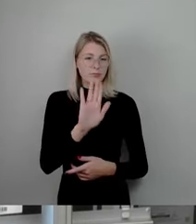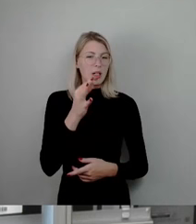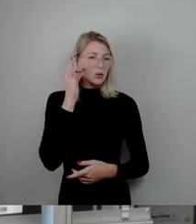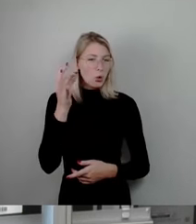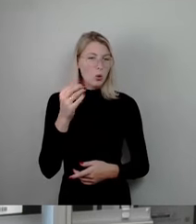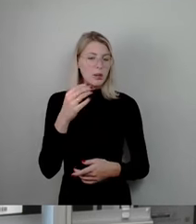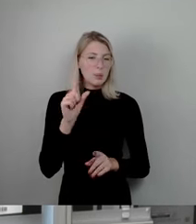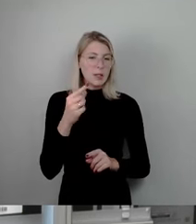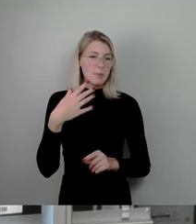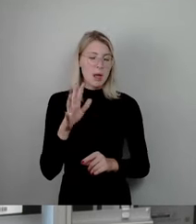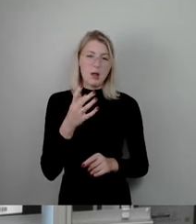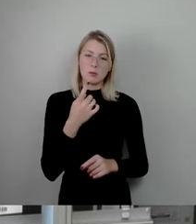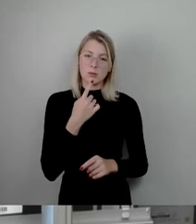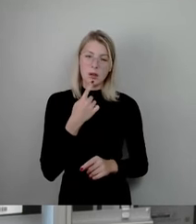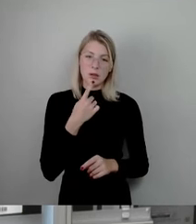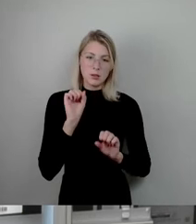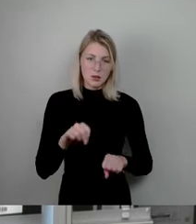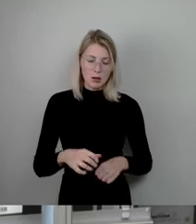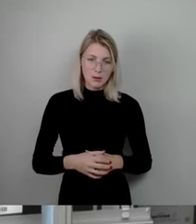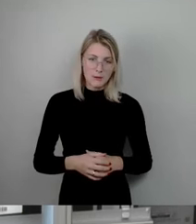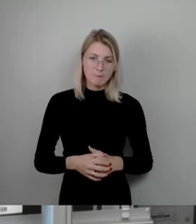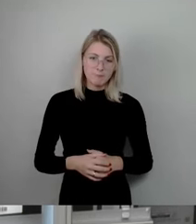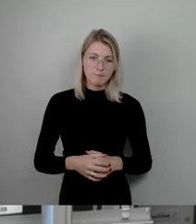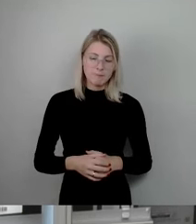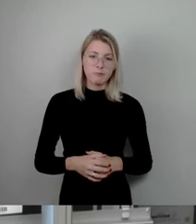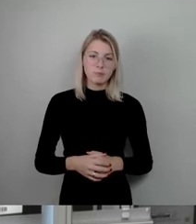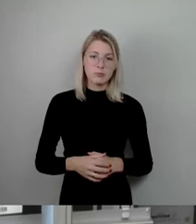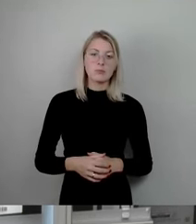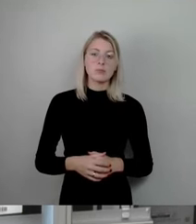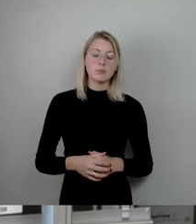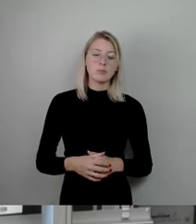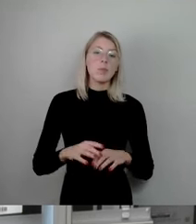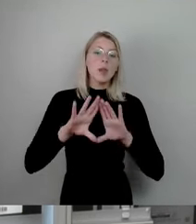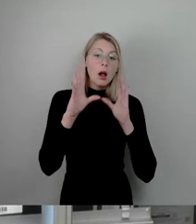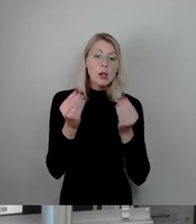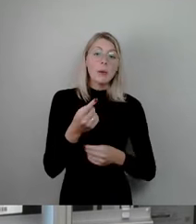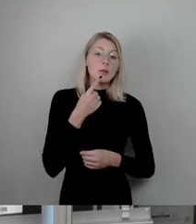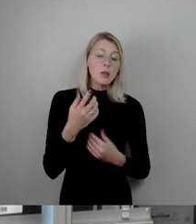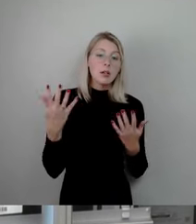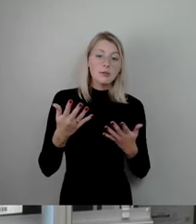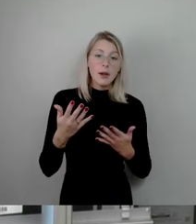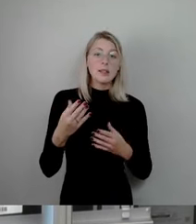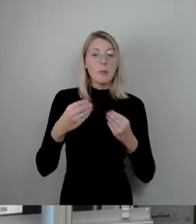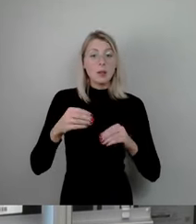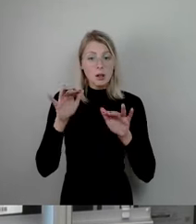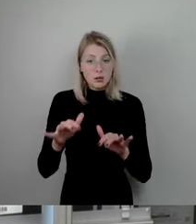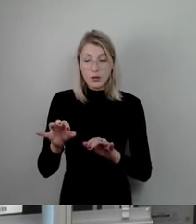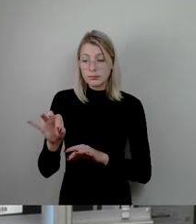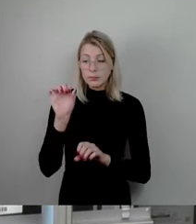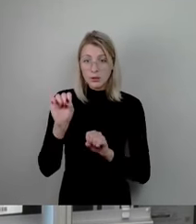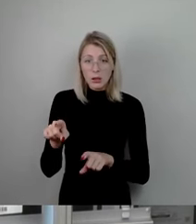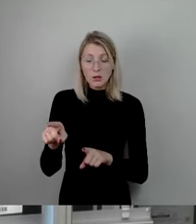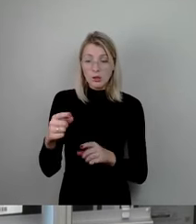Und entsprechend ist erst mal jetzt festzustellen, dass die Mittel gefunden wurden, um überhaupt die Kosten zu decken,